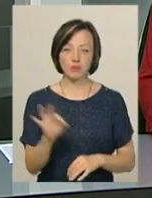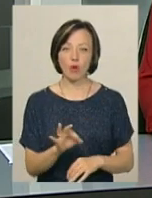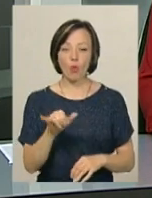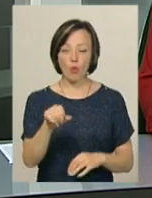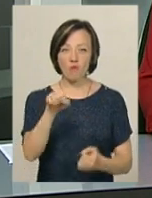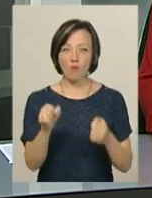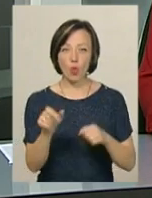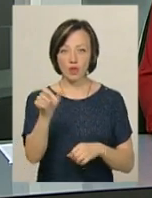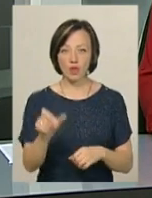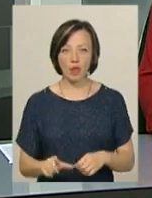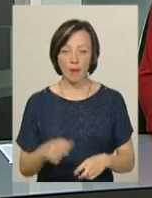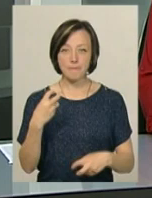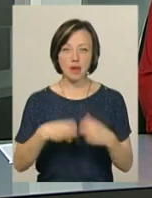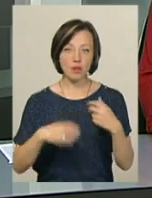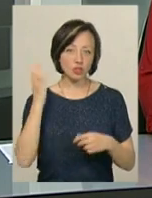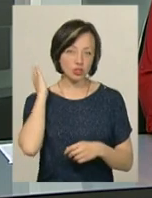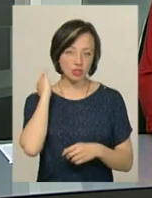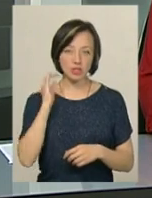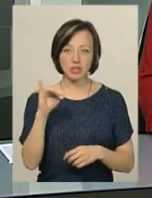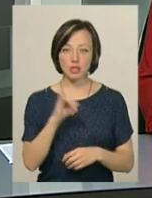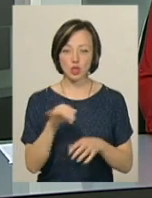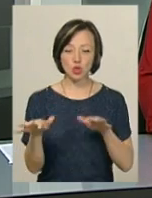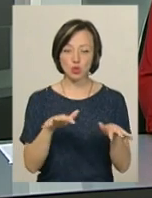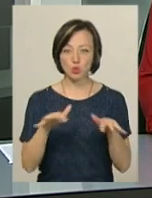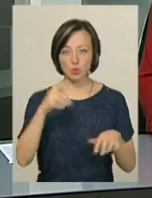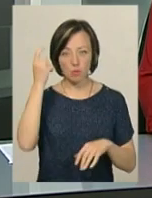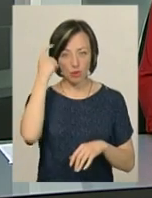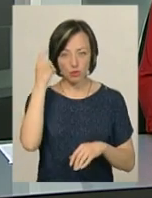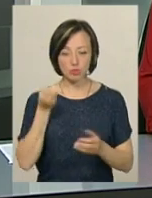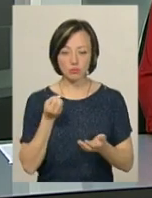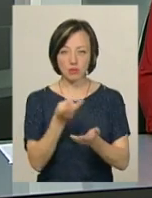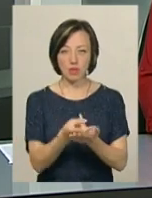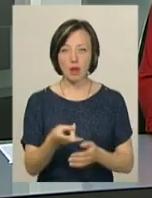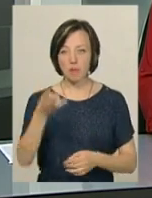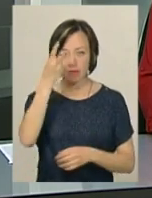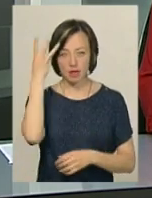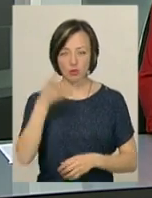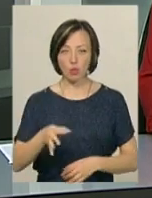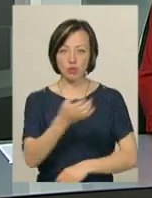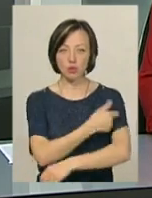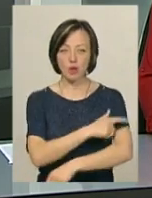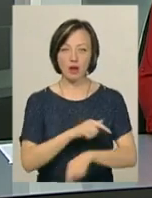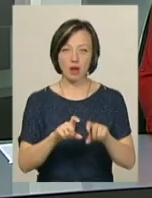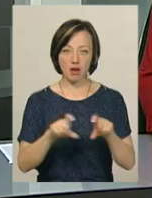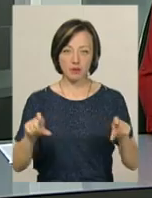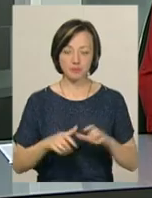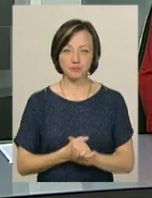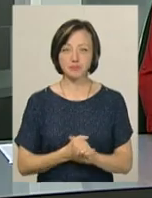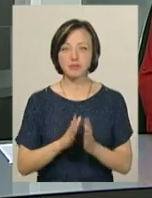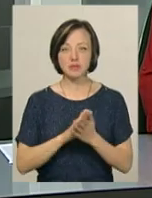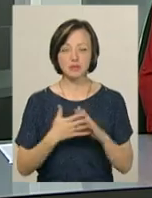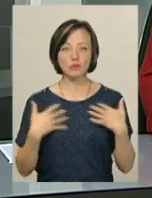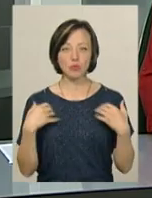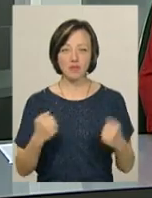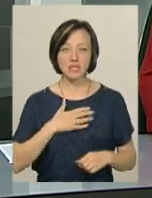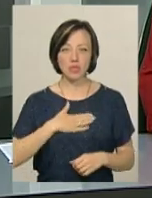водія ж діагностували перелом шийного хребця та струс мозку. Його ушпиталили до Хмельницької обласної клінічної лікарні. Стан здоров